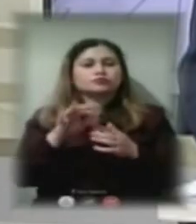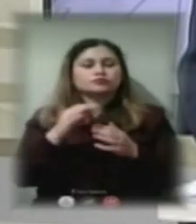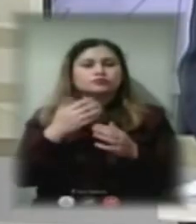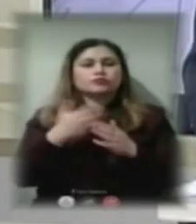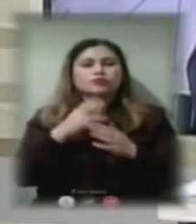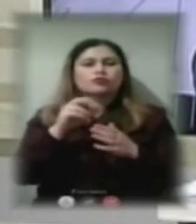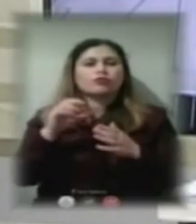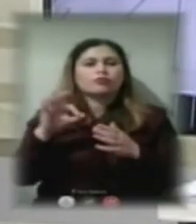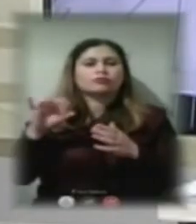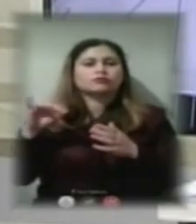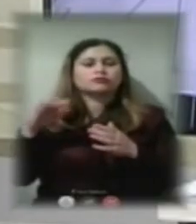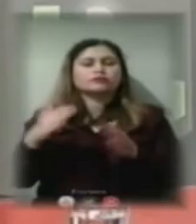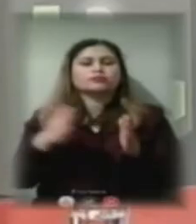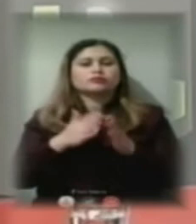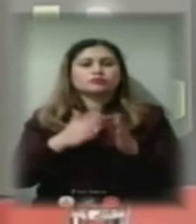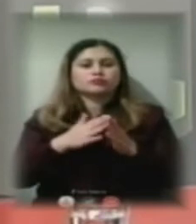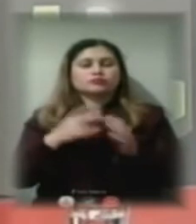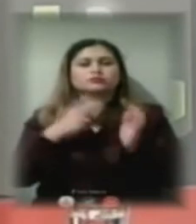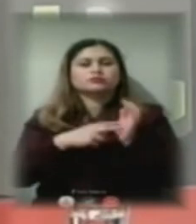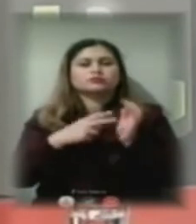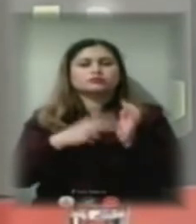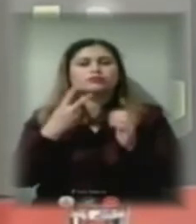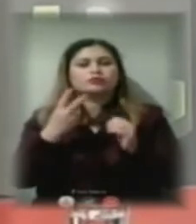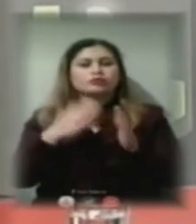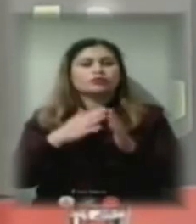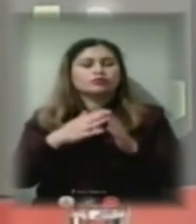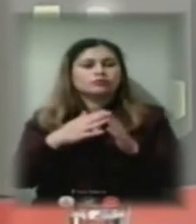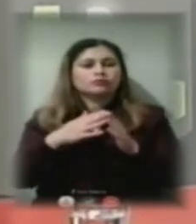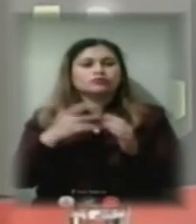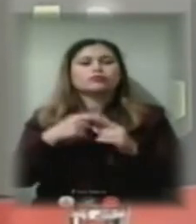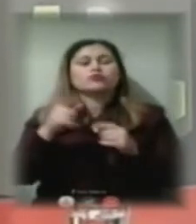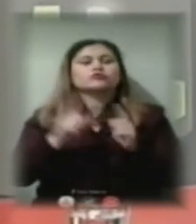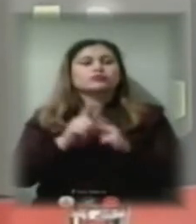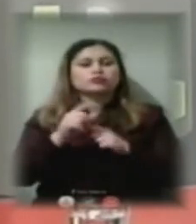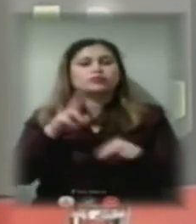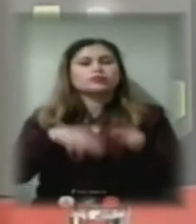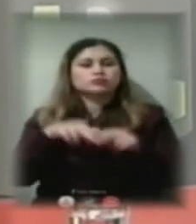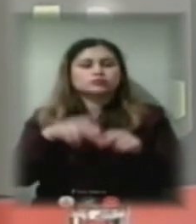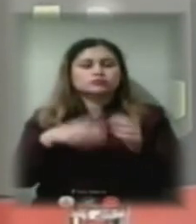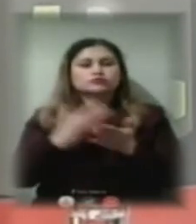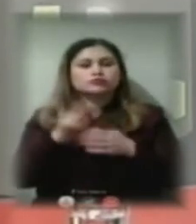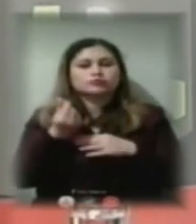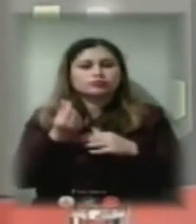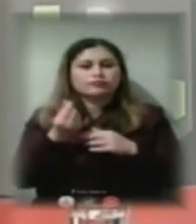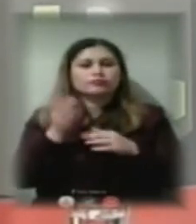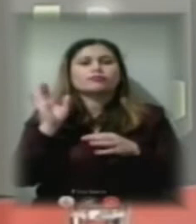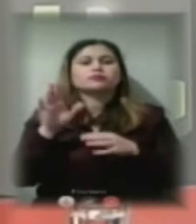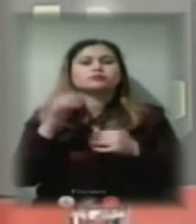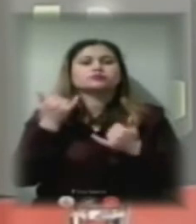І це люди, виходить, дважды, вони спочатку збудували за свої кошти, тоді зараз за всю